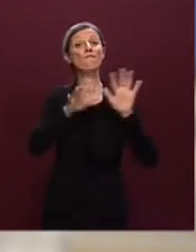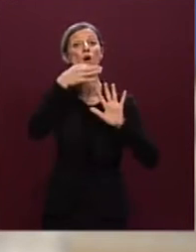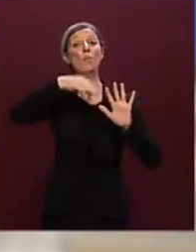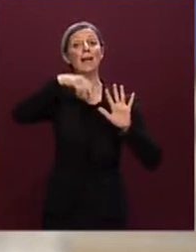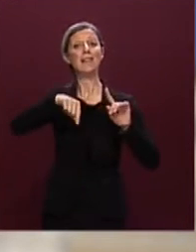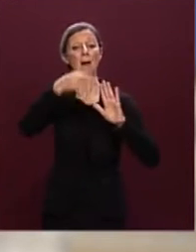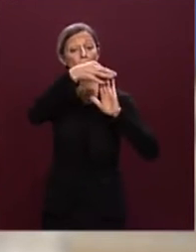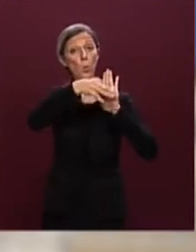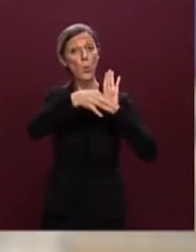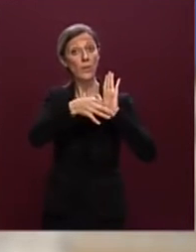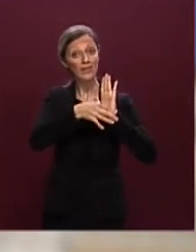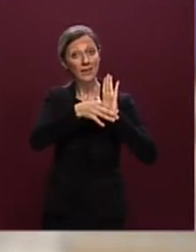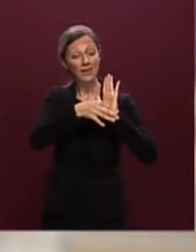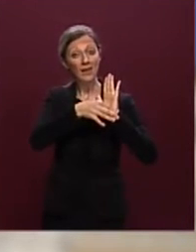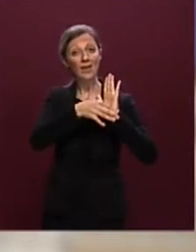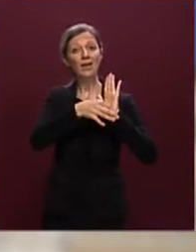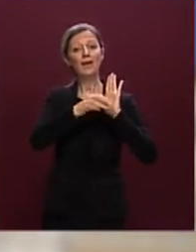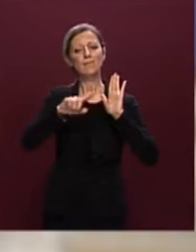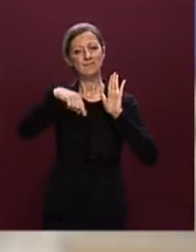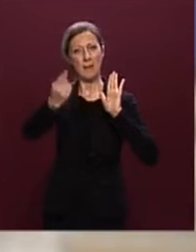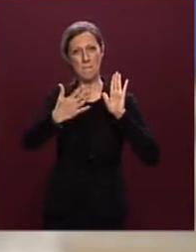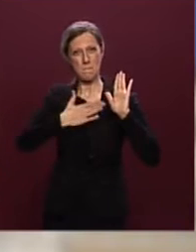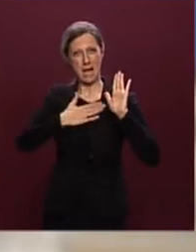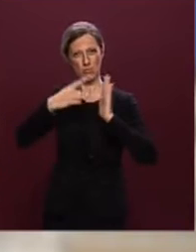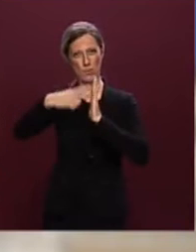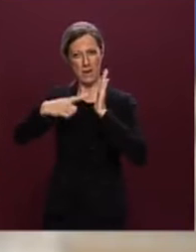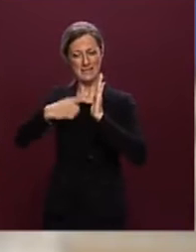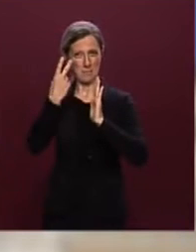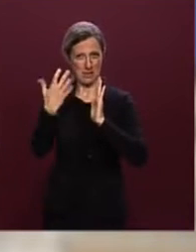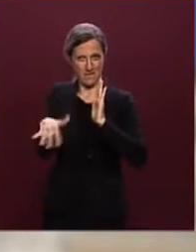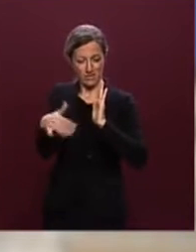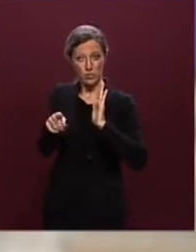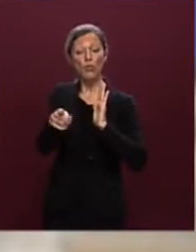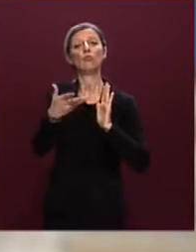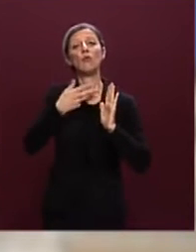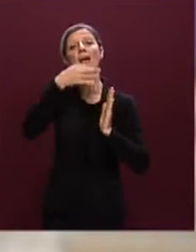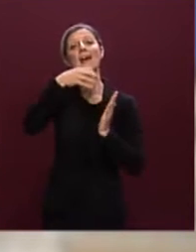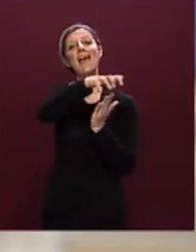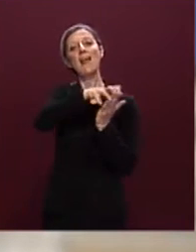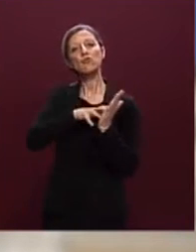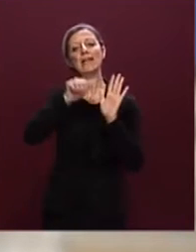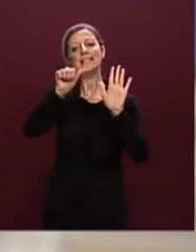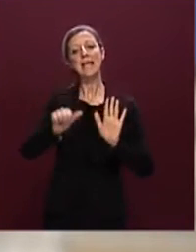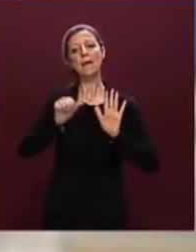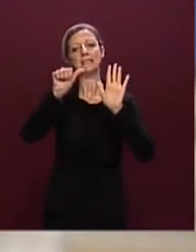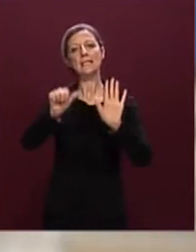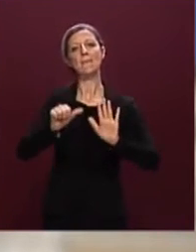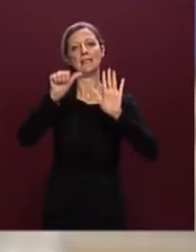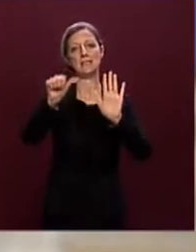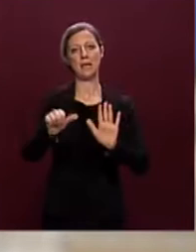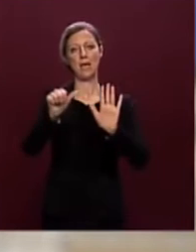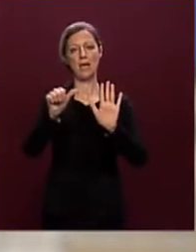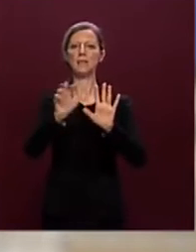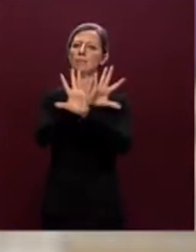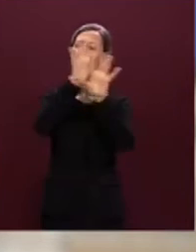punti alla quale eseguirà nel mese di maggio, così come previsto, una relazione semestrale complessivamente